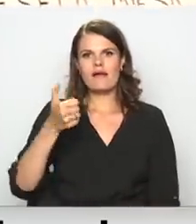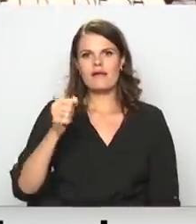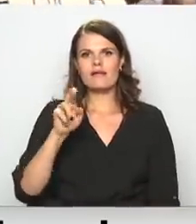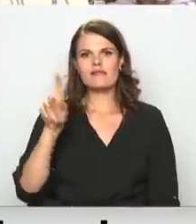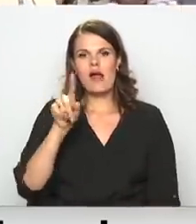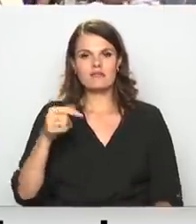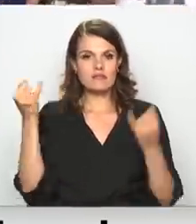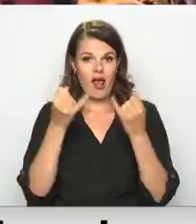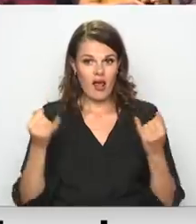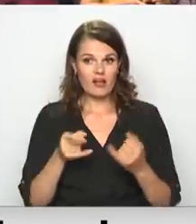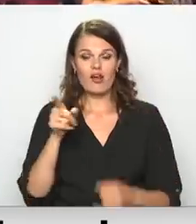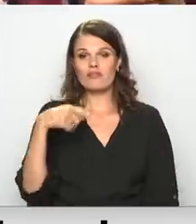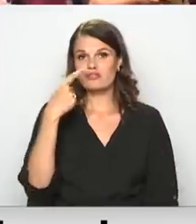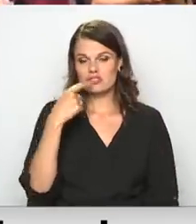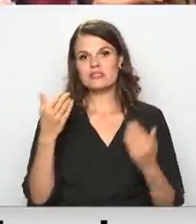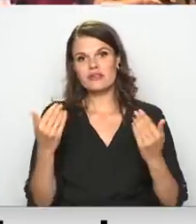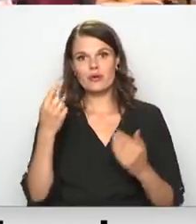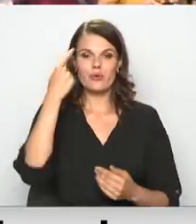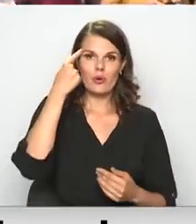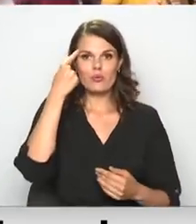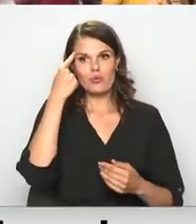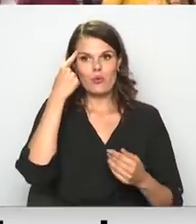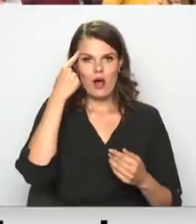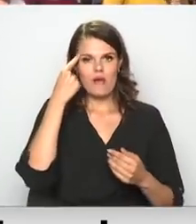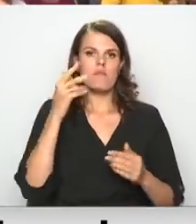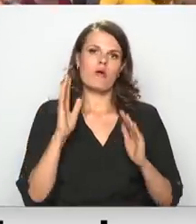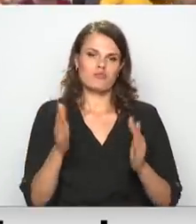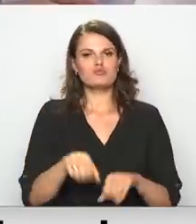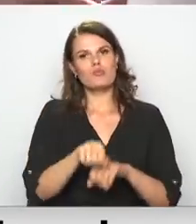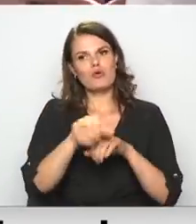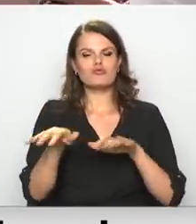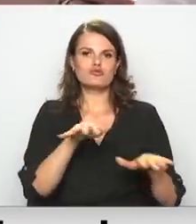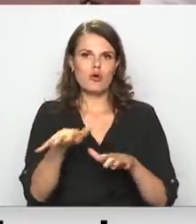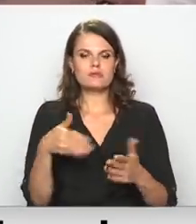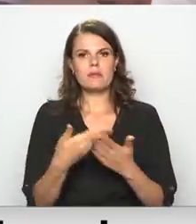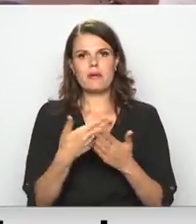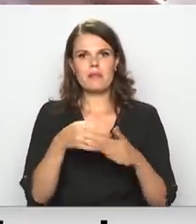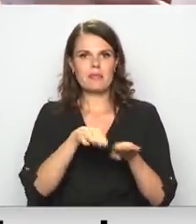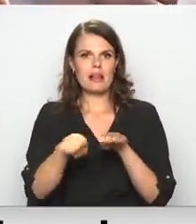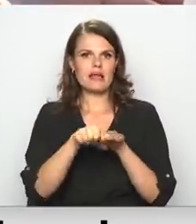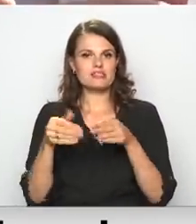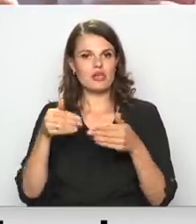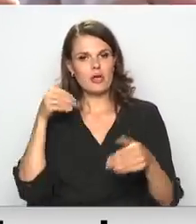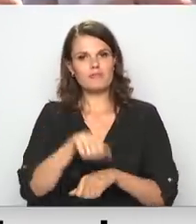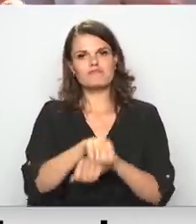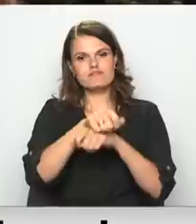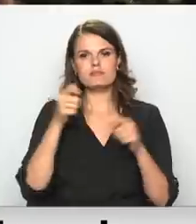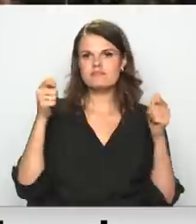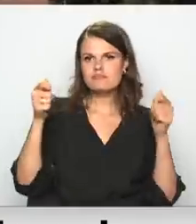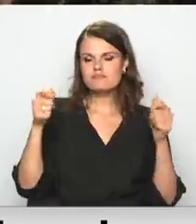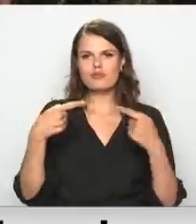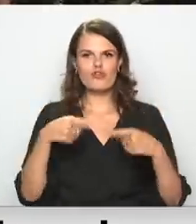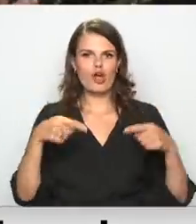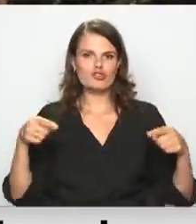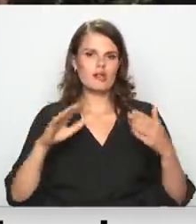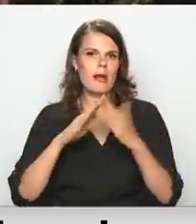kurš pastāstīja, ka arī šobrīd tiekot domāts par vairākām protesta formām, piemēram, līdzīgi kā iepriekš piketi dažādās pilsētās